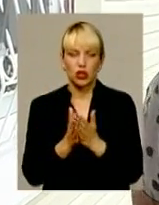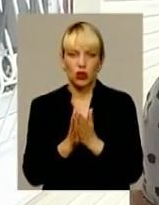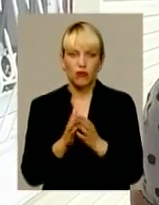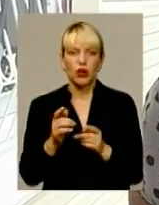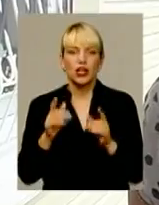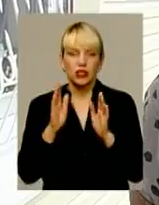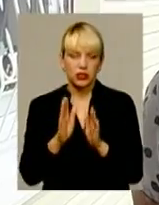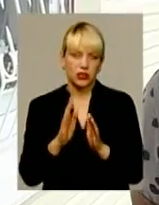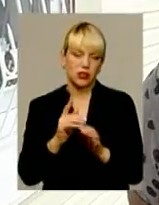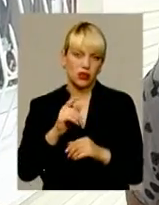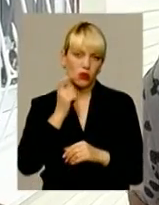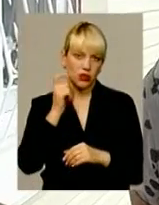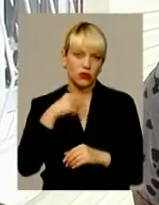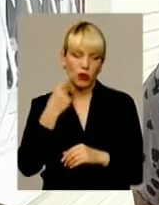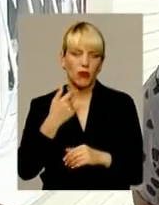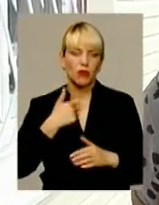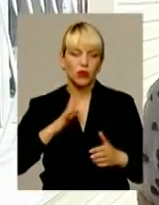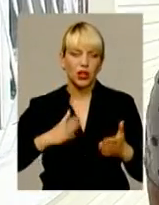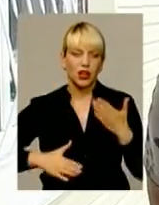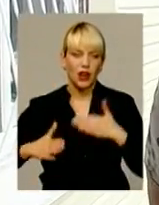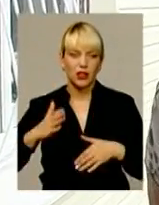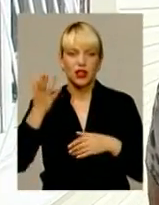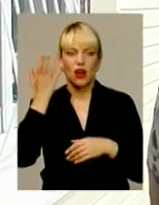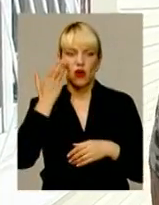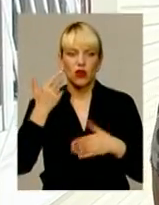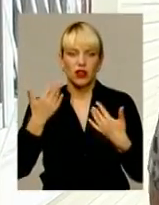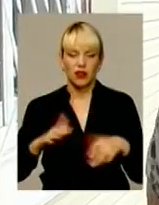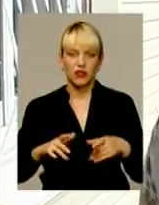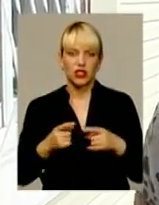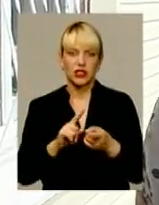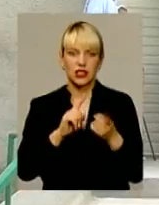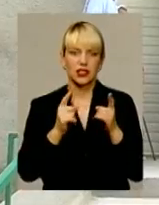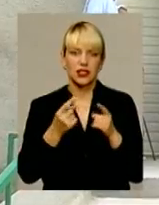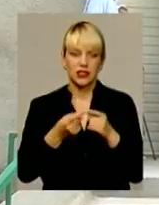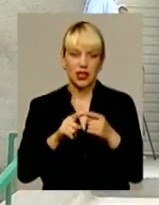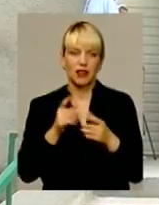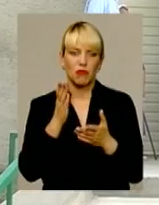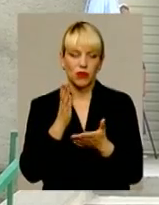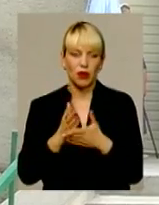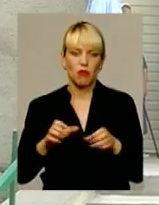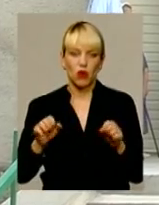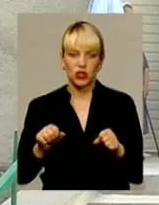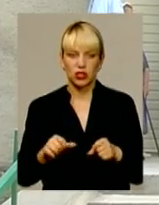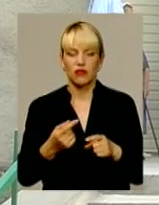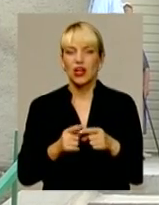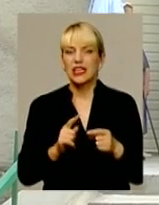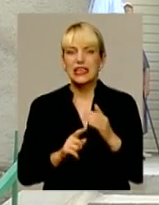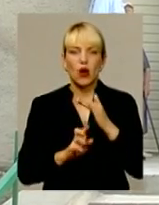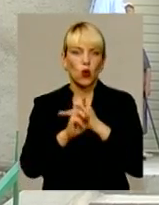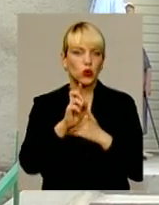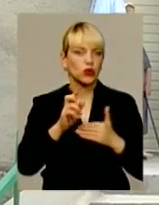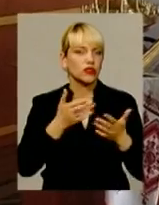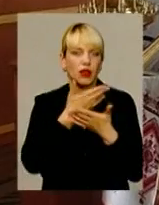Мріялося давно. Якими були раді, коли це вже стало, це можливо. Оскільки культової споруди ще немає,